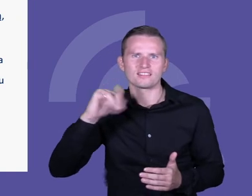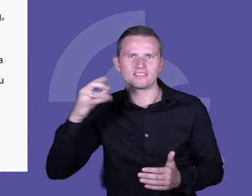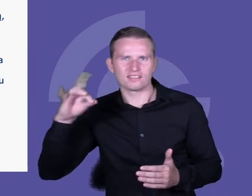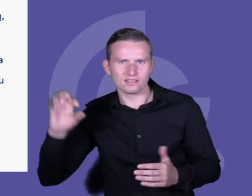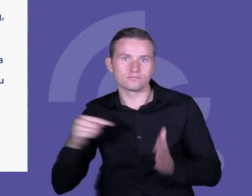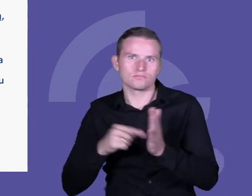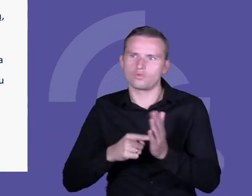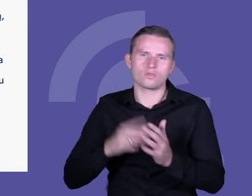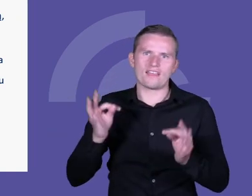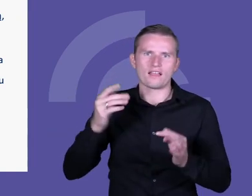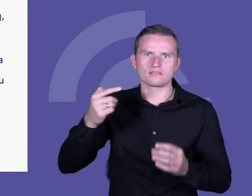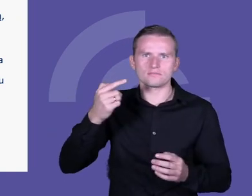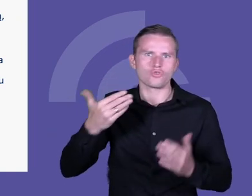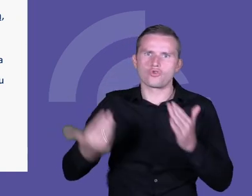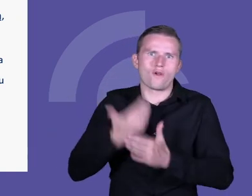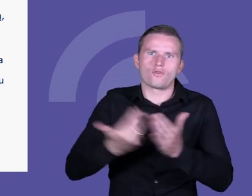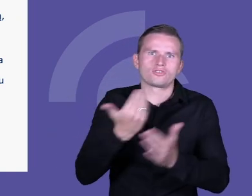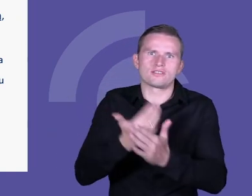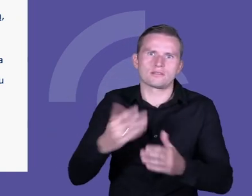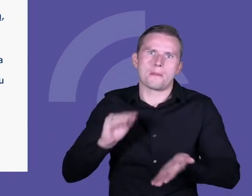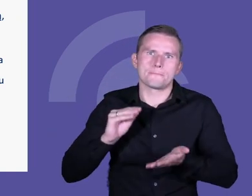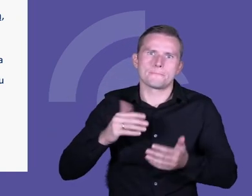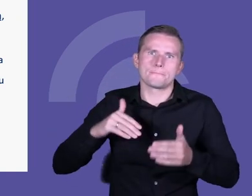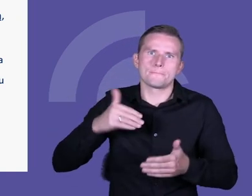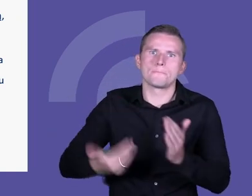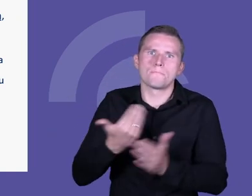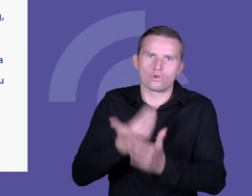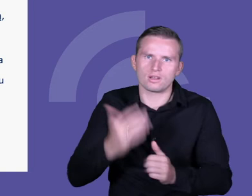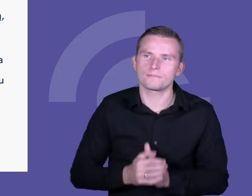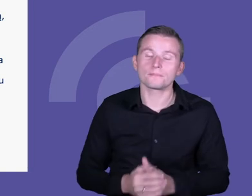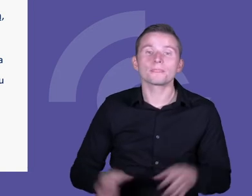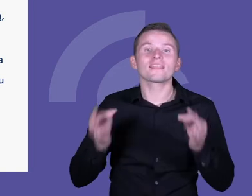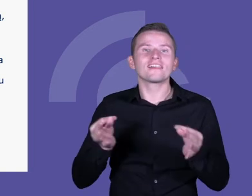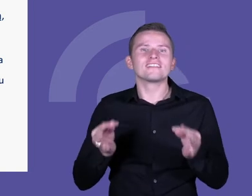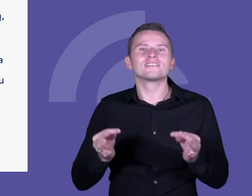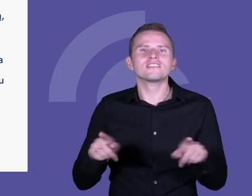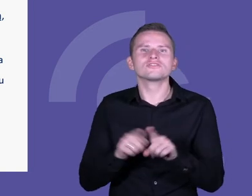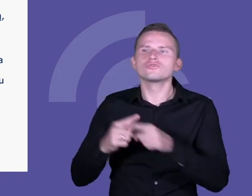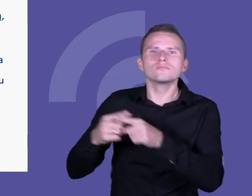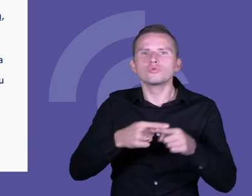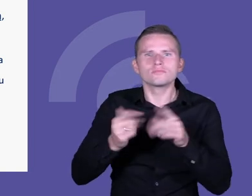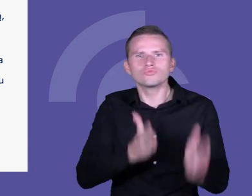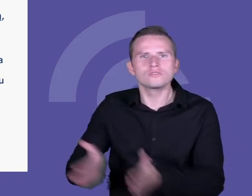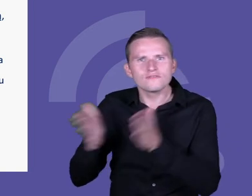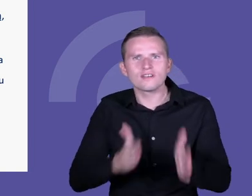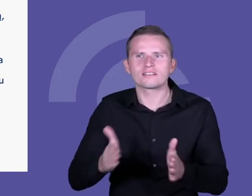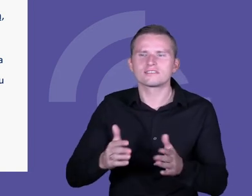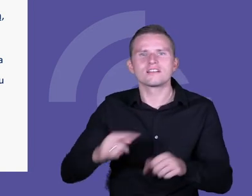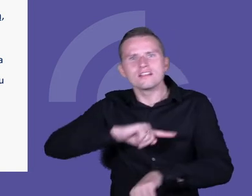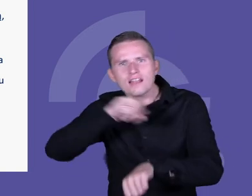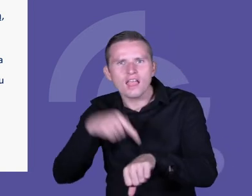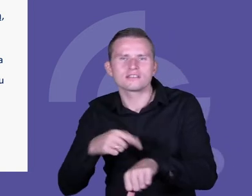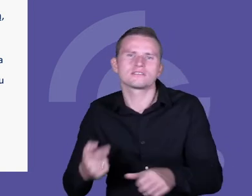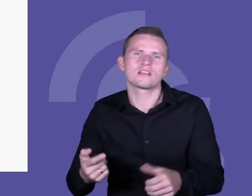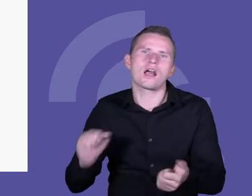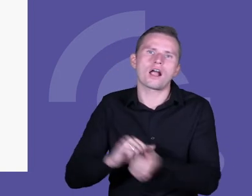też ta współpraca nauczycieli, która przekłada się, czy to na wspólne przygotowywanie zajęć, czy też po prostu wspólne